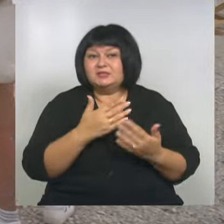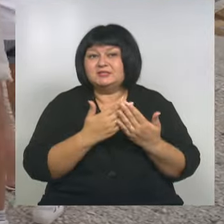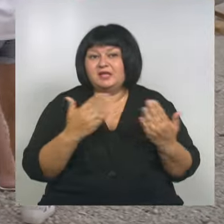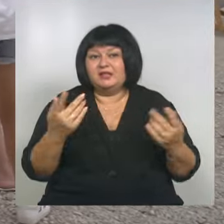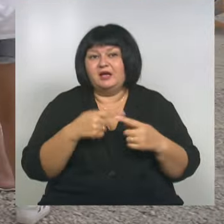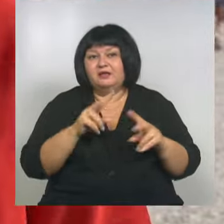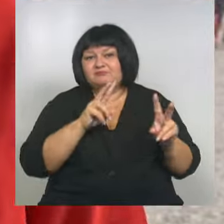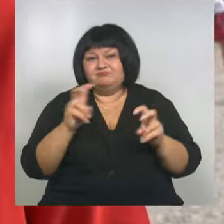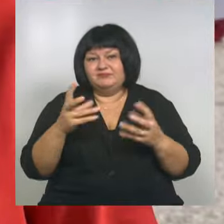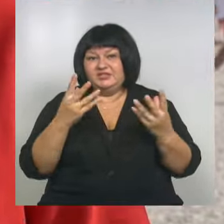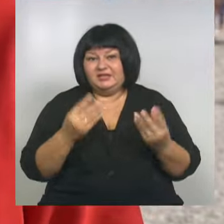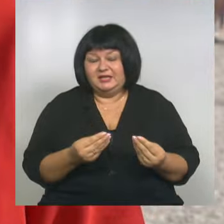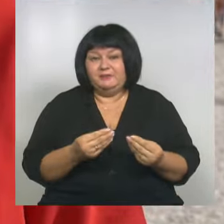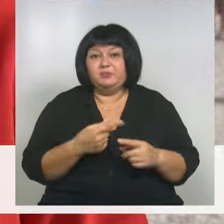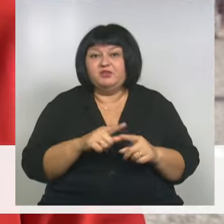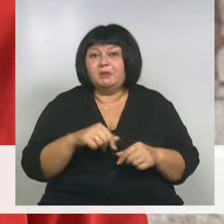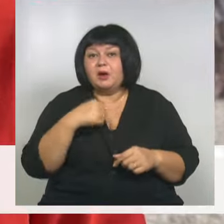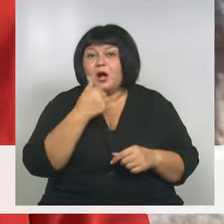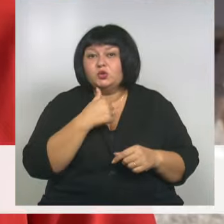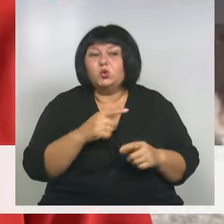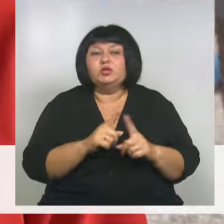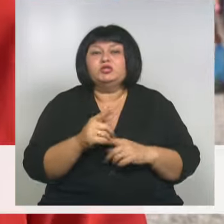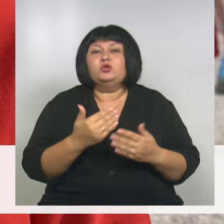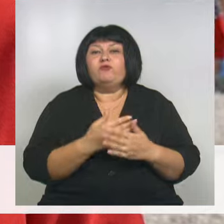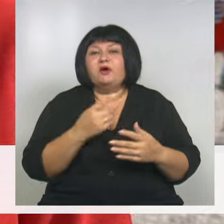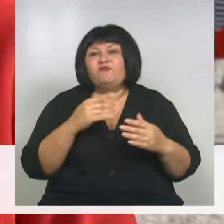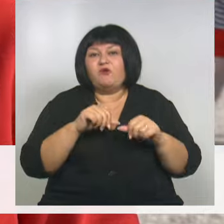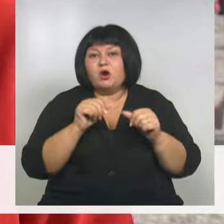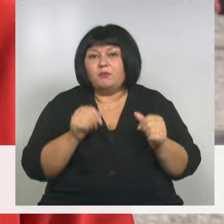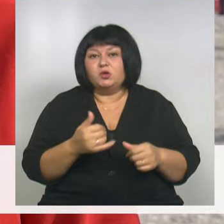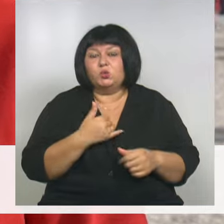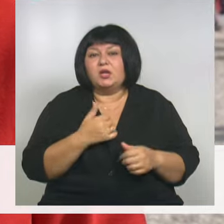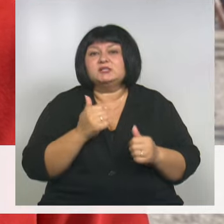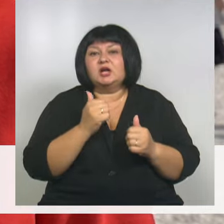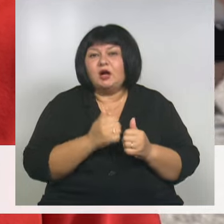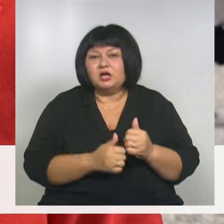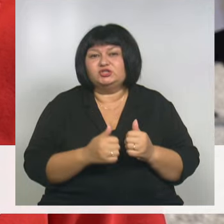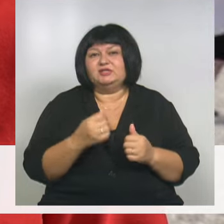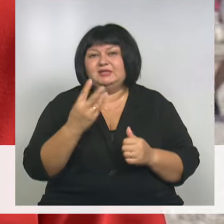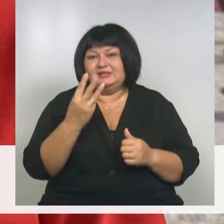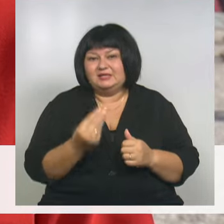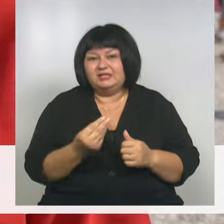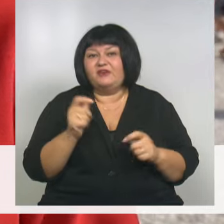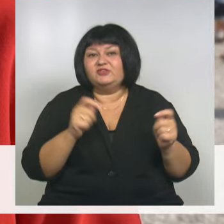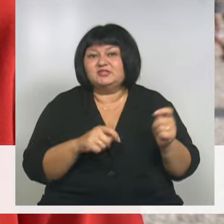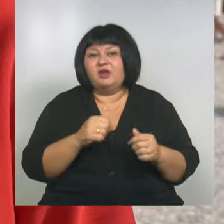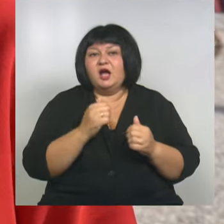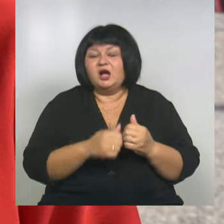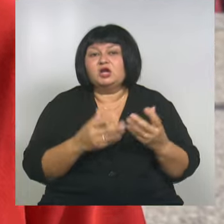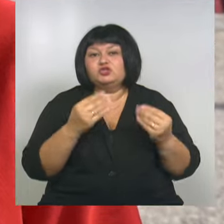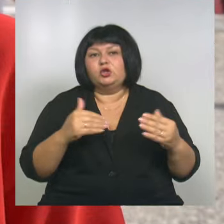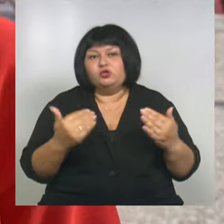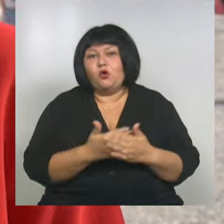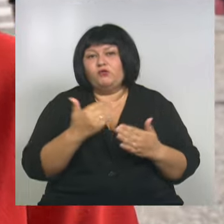тематические дни. Мы в этом году зашли с новым форматом. У нас каждые три дня фестиваля, у нас каждый день день